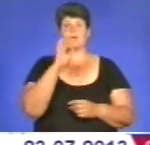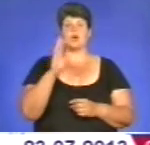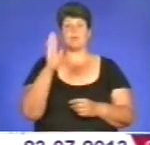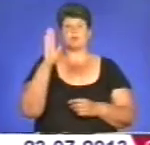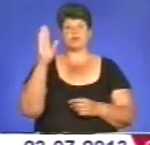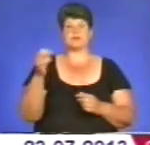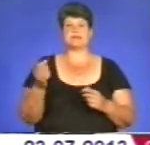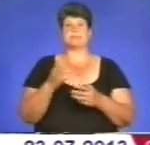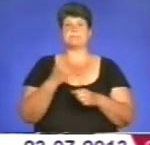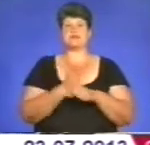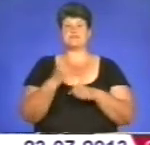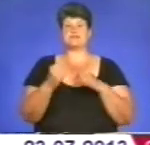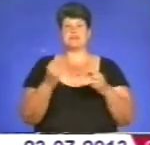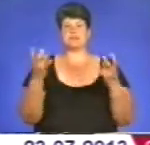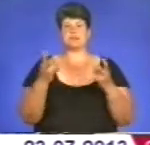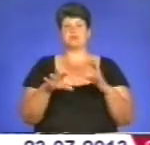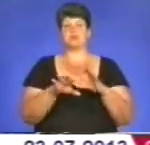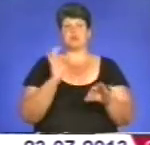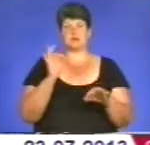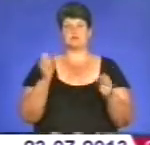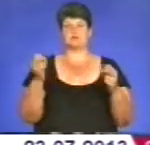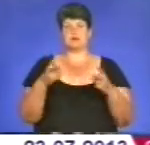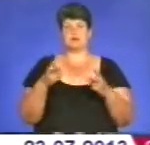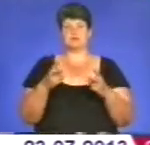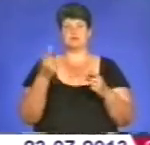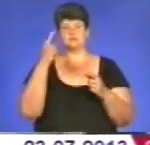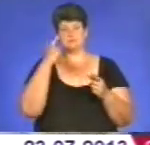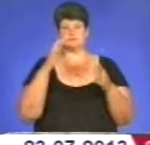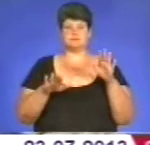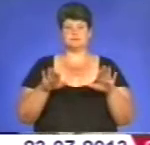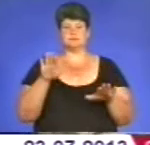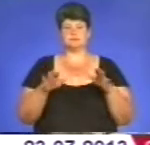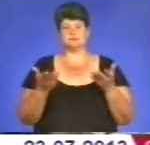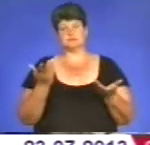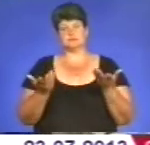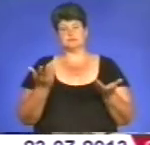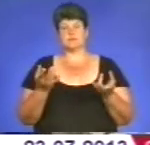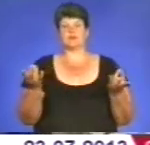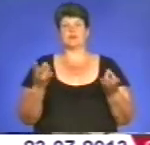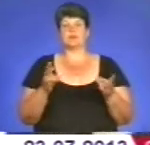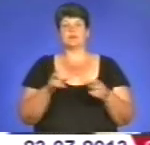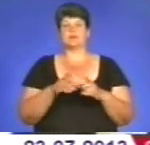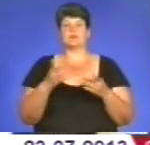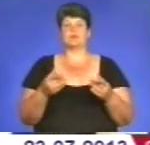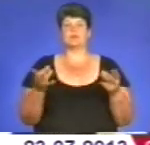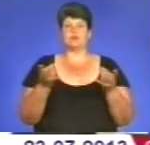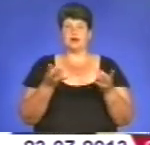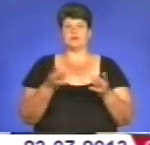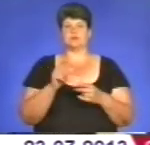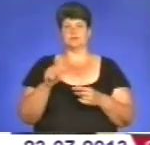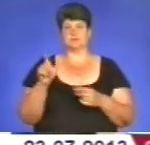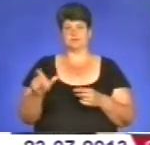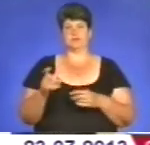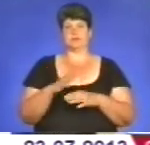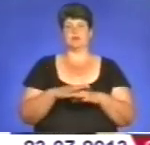працевлаштування потрібно ще при виборі професії, ретельно зважуючи попит та пропозицію кадрів на ринку праці. Але